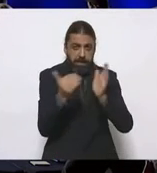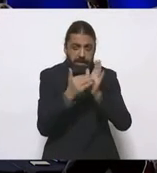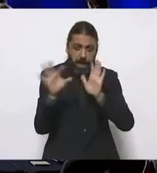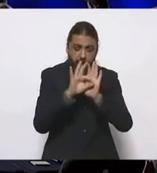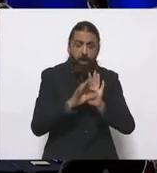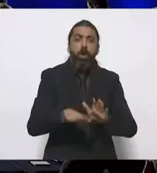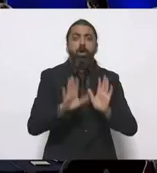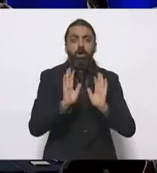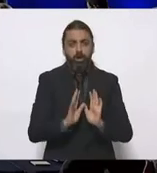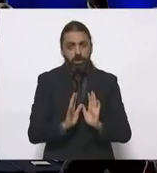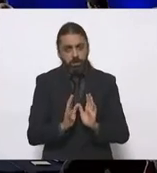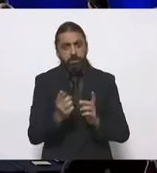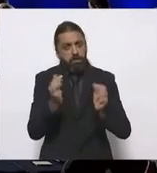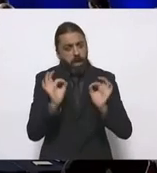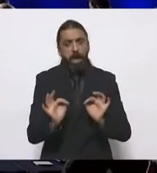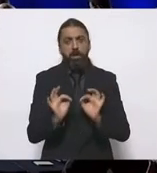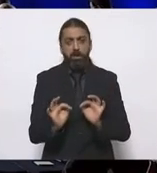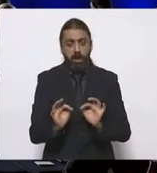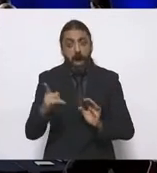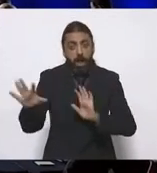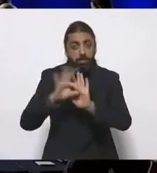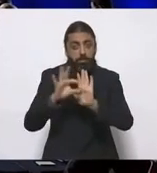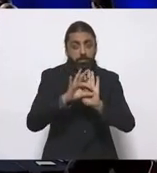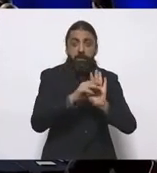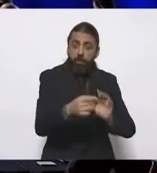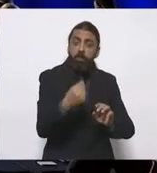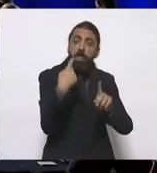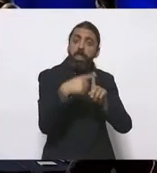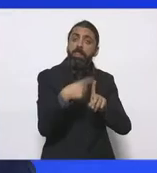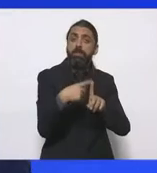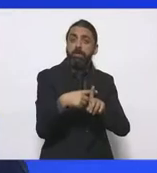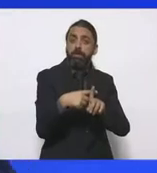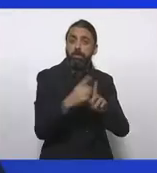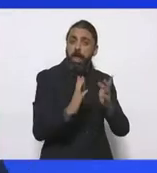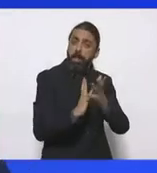προσλήψεων συνολικά στο δημόσιο. Θα έχουν όμως σημαντικότητα το θετικό αναπτυξιακό αποτύπωμα.